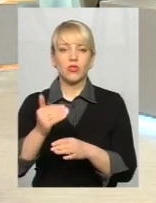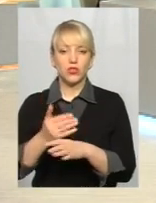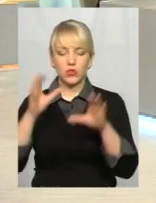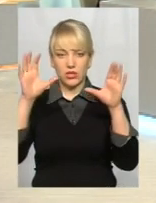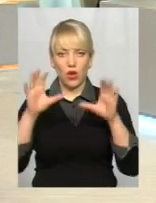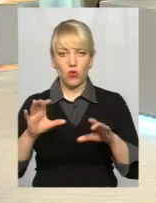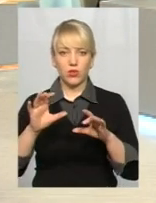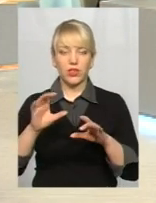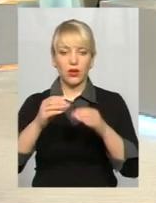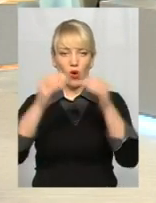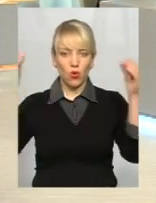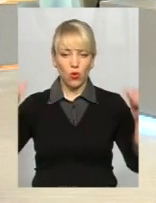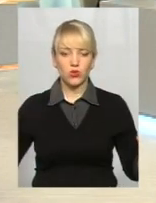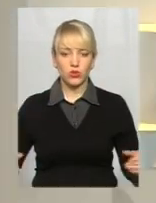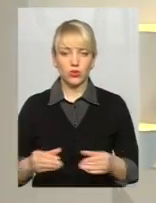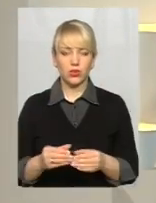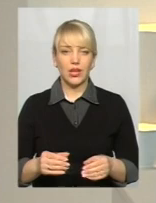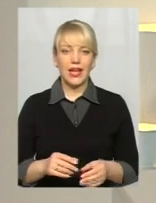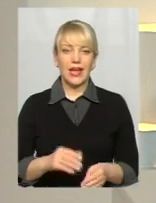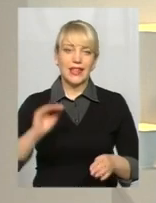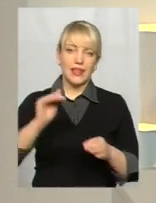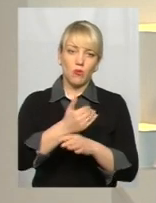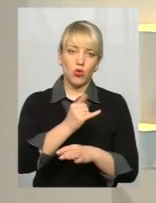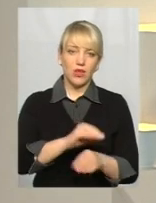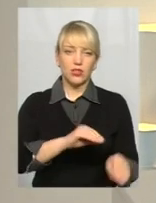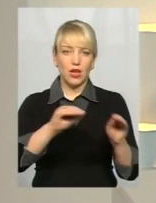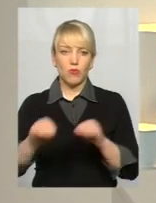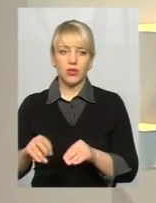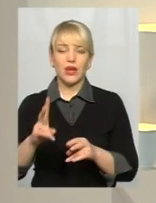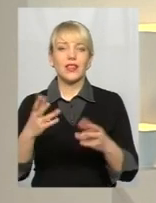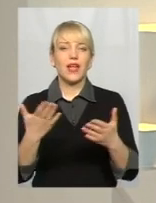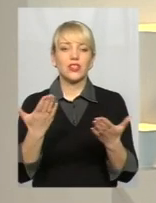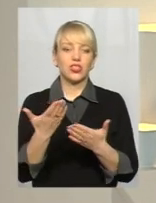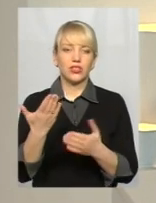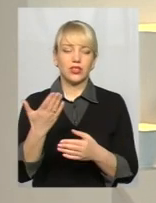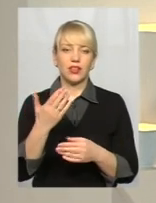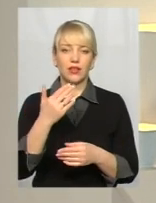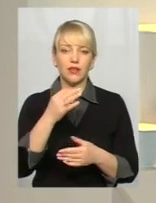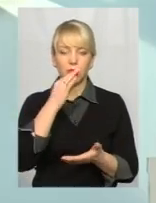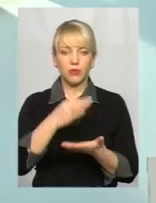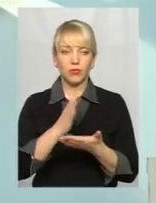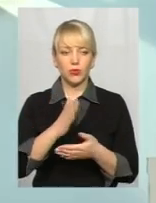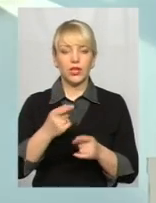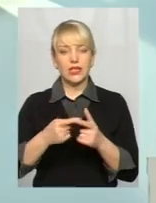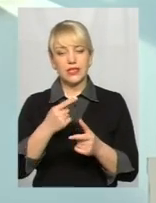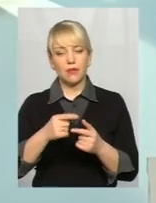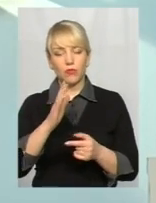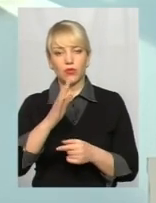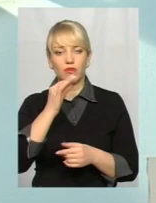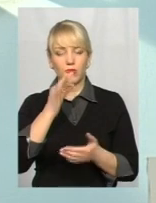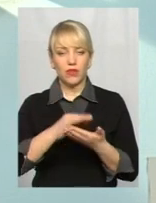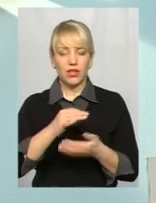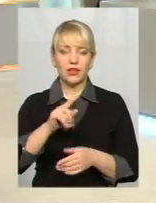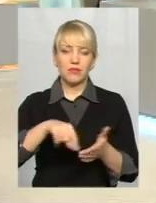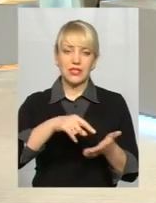демонтаж і монтаж, на чій плечі буде лягати? Це все ж таки буде займатися міська рада, чи оці фінансові